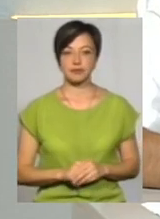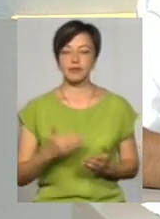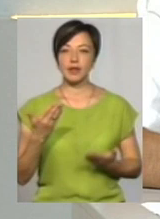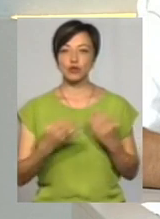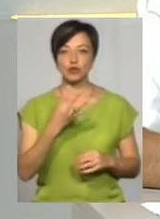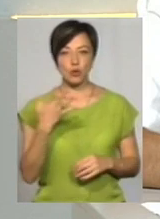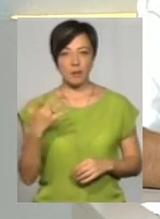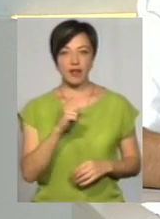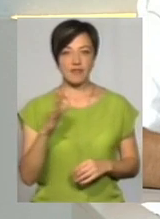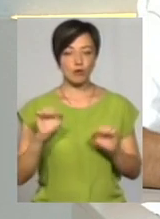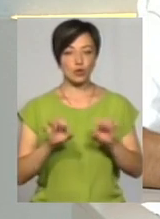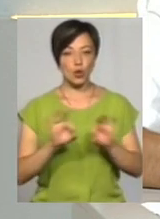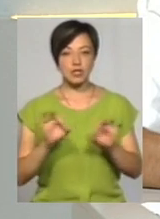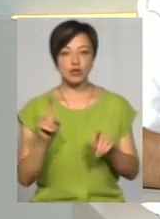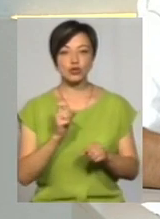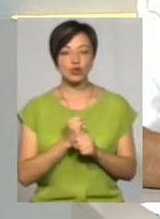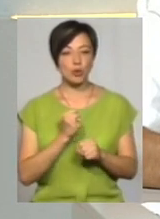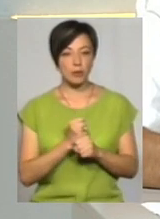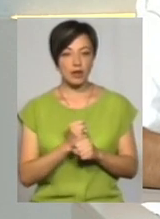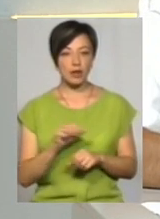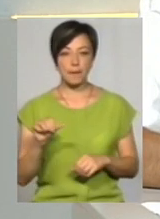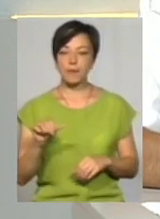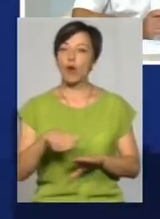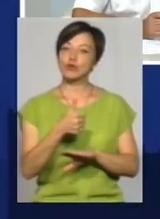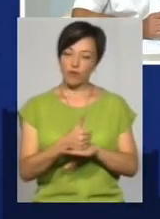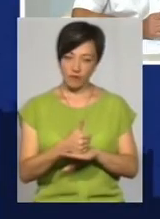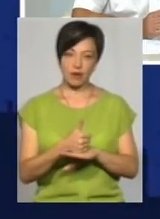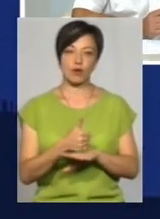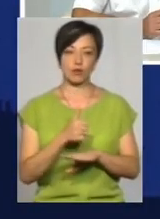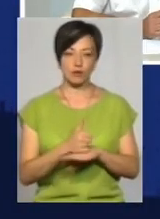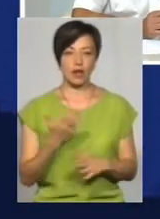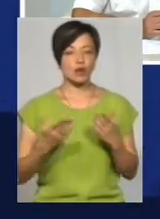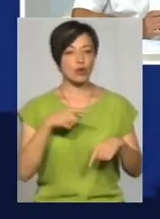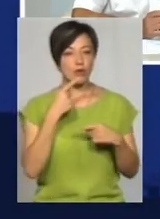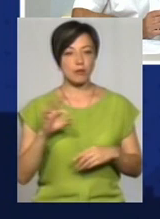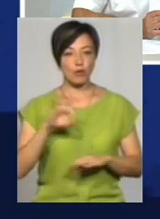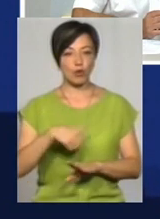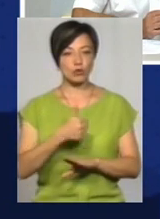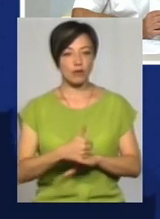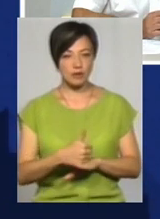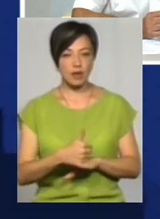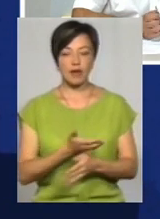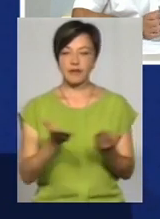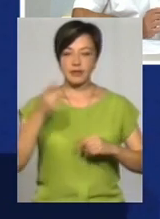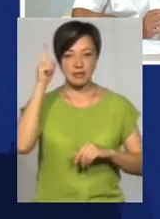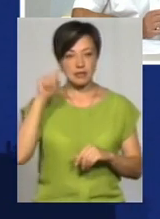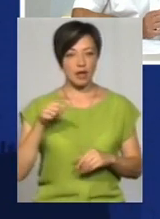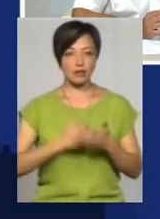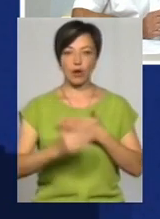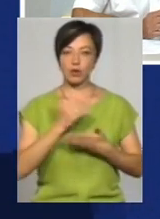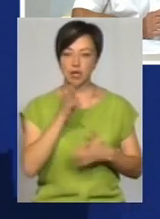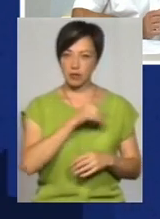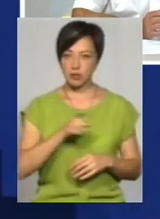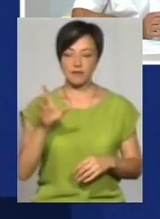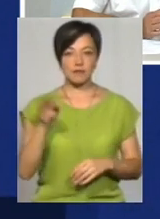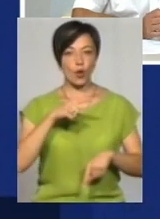хвилин щось можна розказати, що зробили, то перер Основне, будь ласка. Основне таке. Якщо говорити про основне, то знаєте, що останнім часом